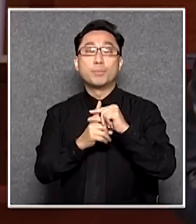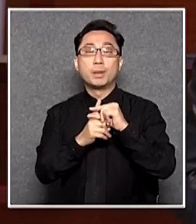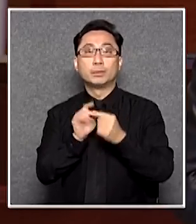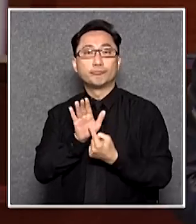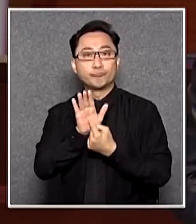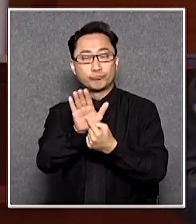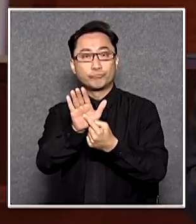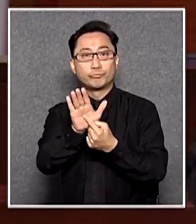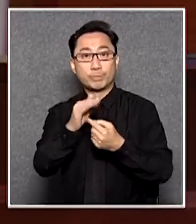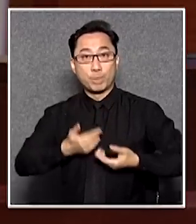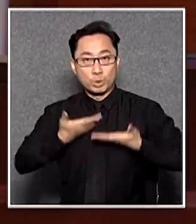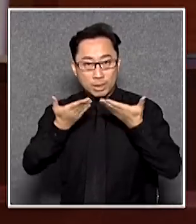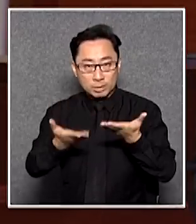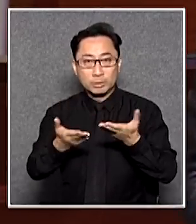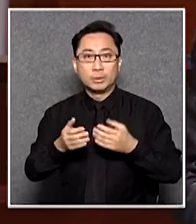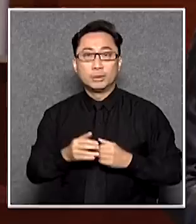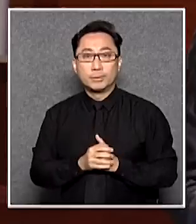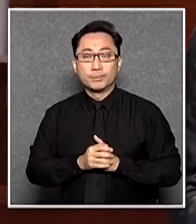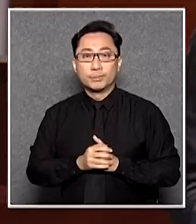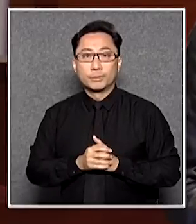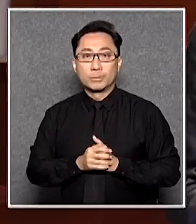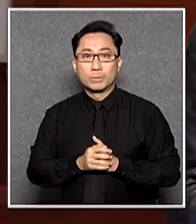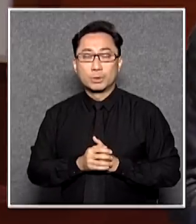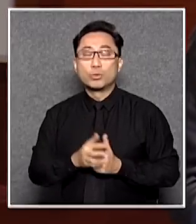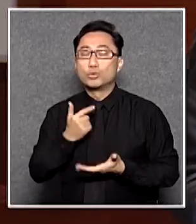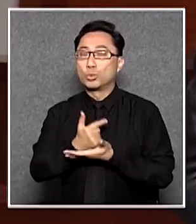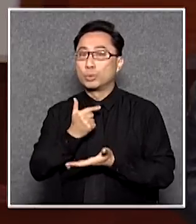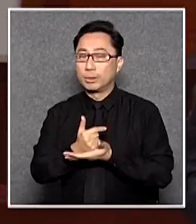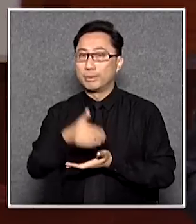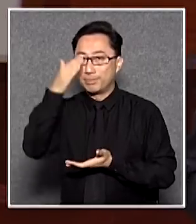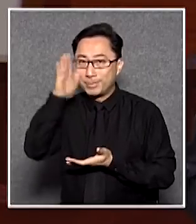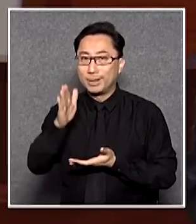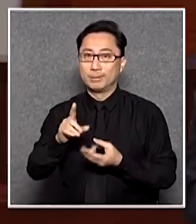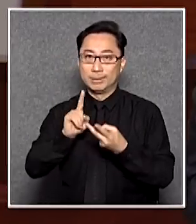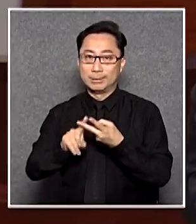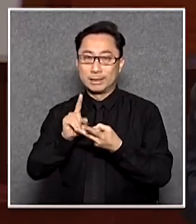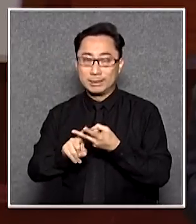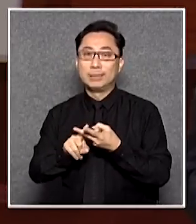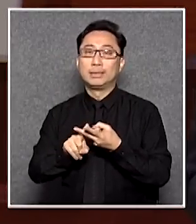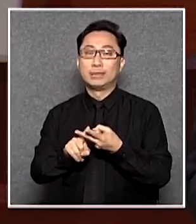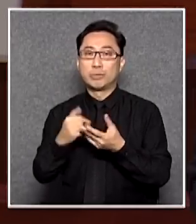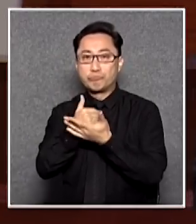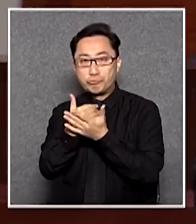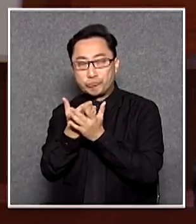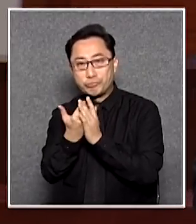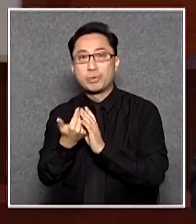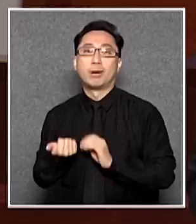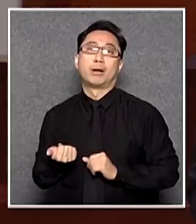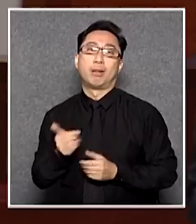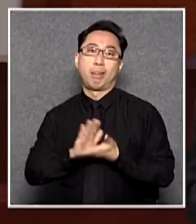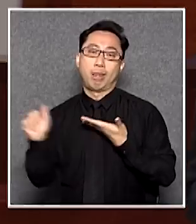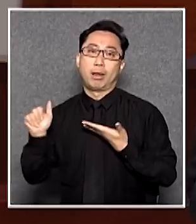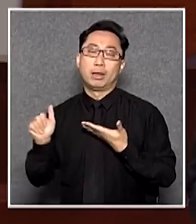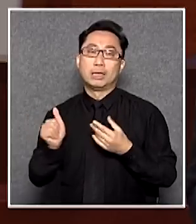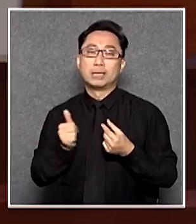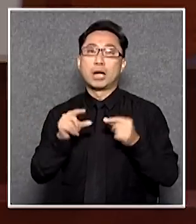要力求清通第一第二先說多姿即是你先說語法結